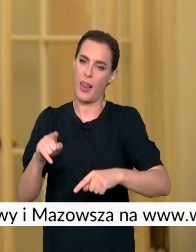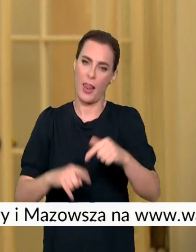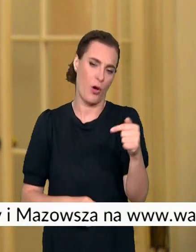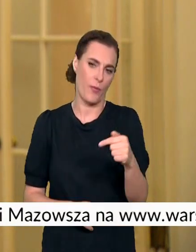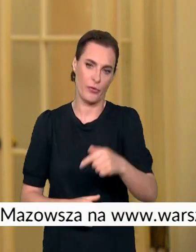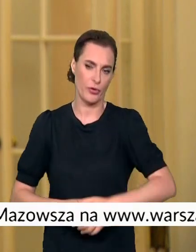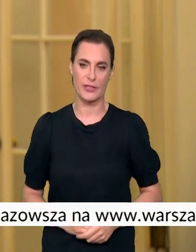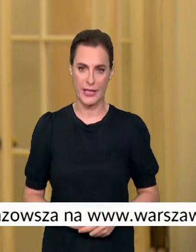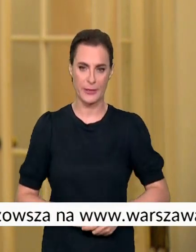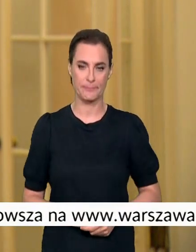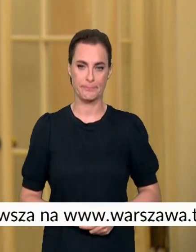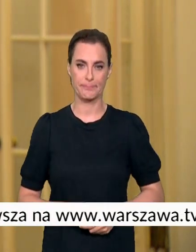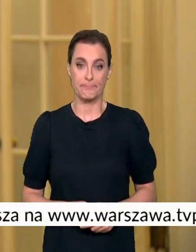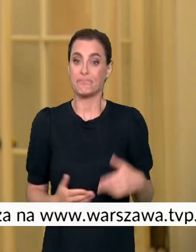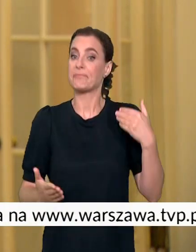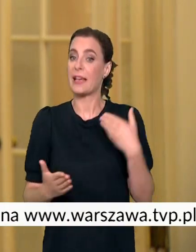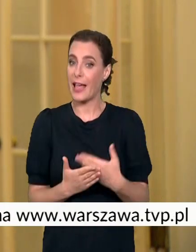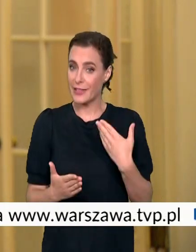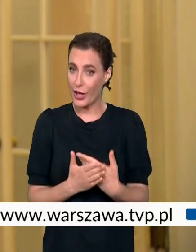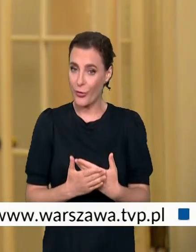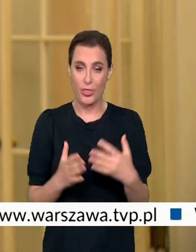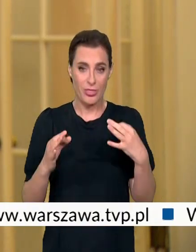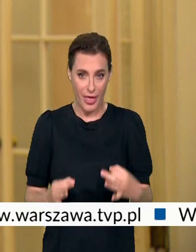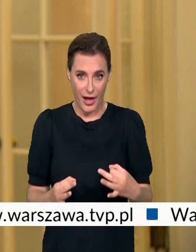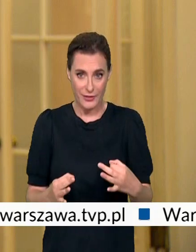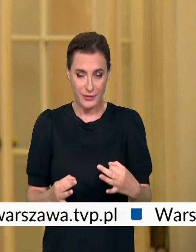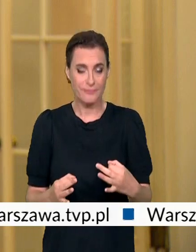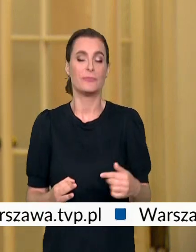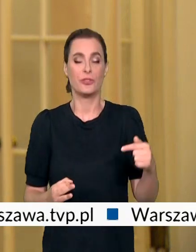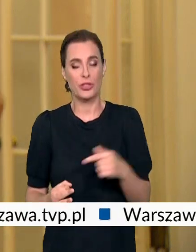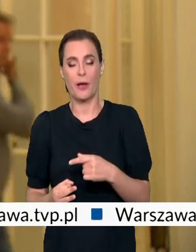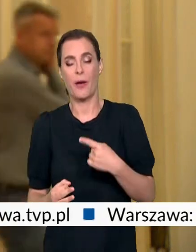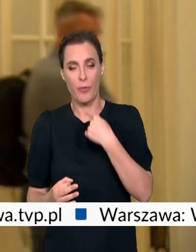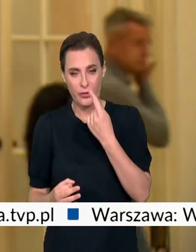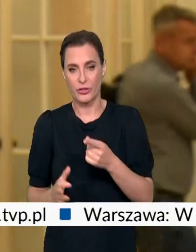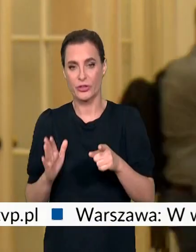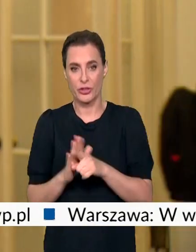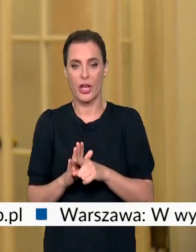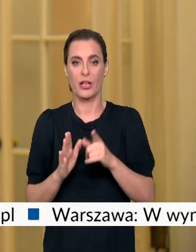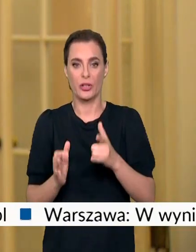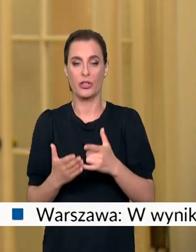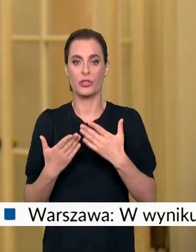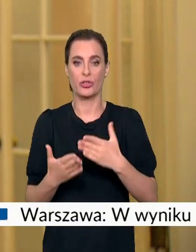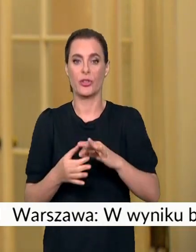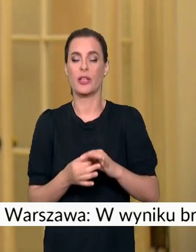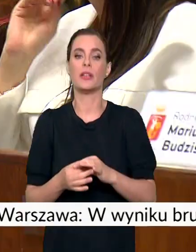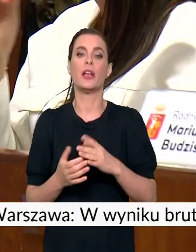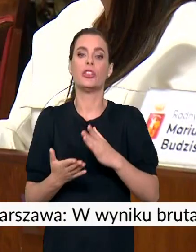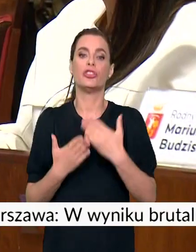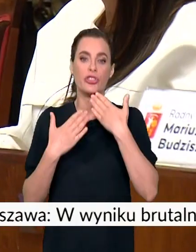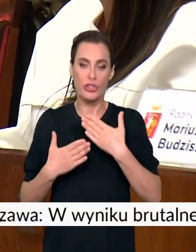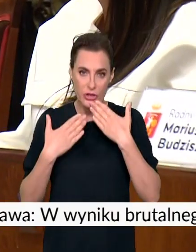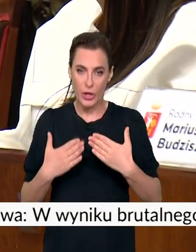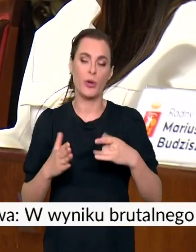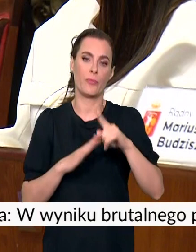zdaniem. I w związku z tym, no tutaj trzeba powiedzieć jednoznacznie, że winę za to oczywiście ponosi Platforma Obywatelska. Dobrze to się zmieniło.